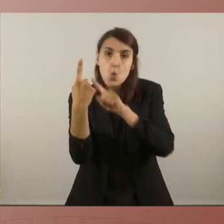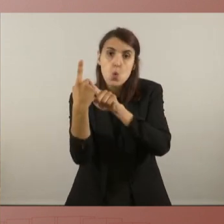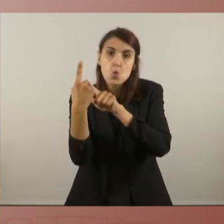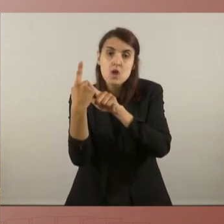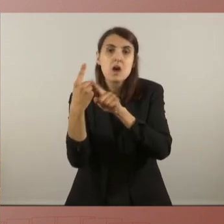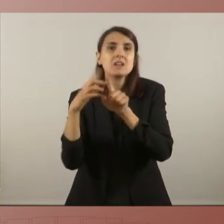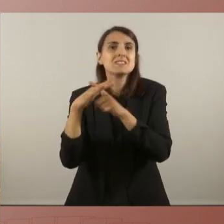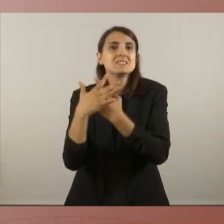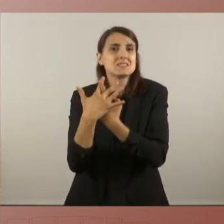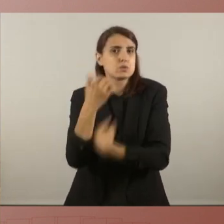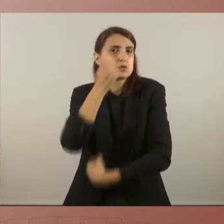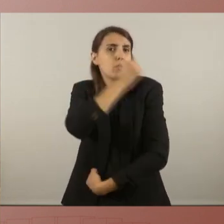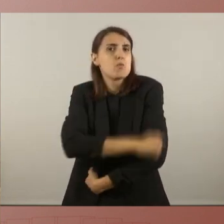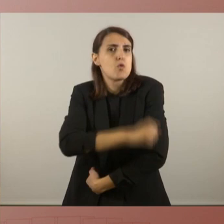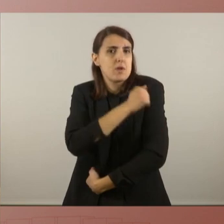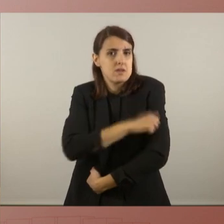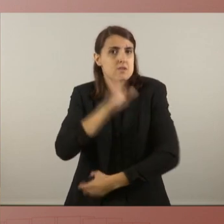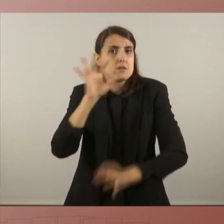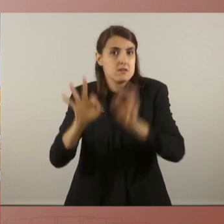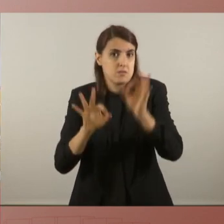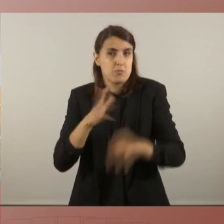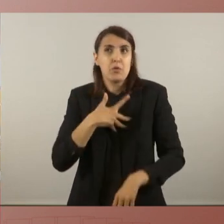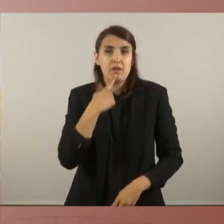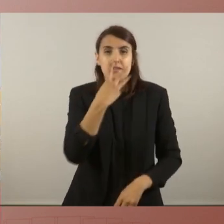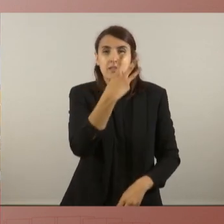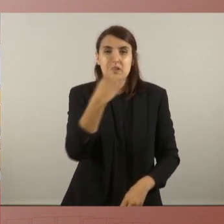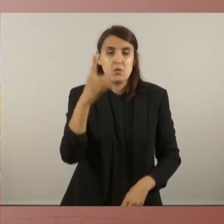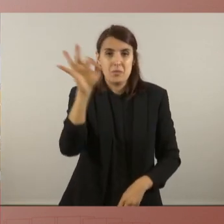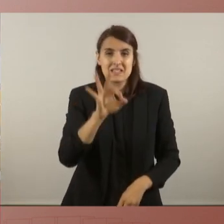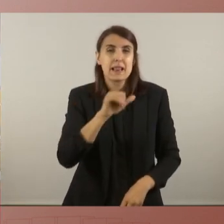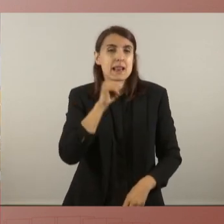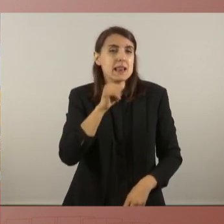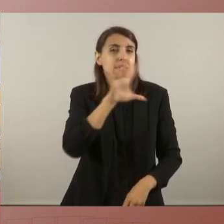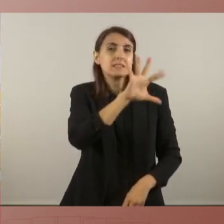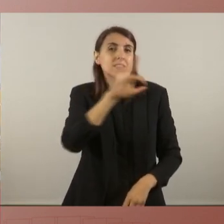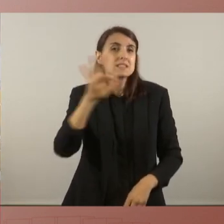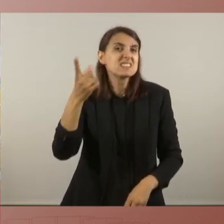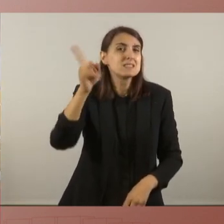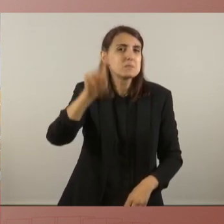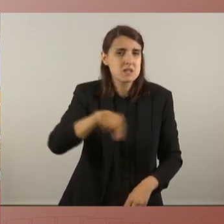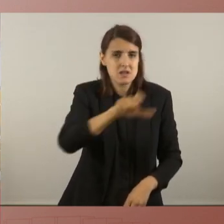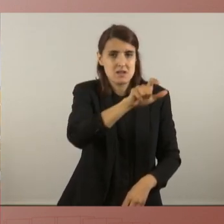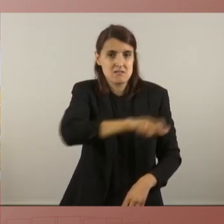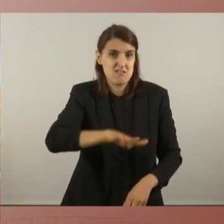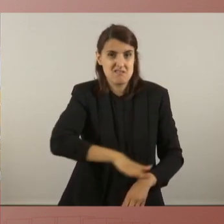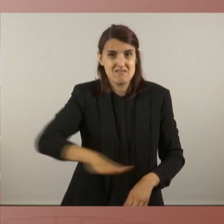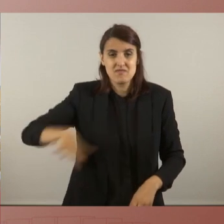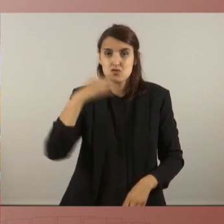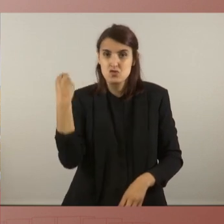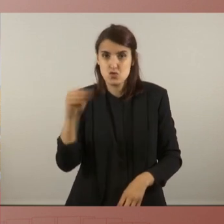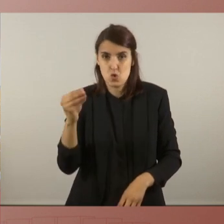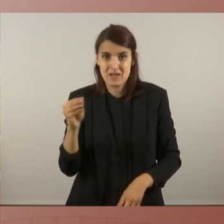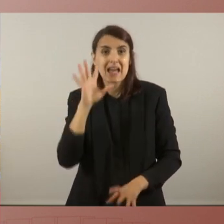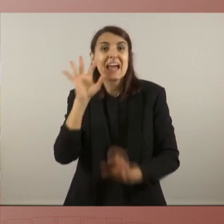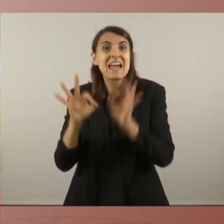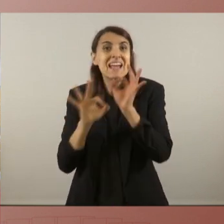en risc de pobresa és el 31% gairebé 500.000 infants i joves és una dada que només amb aquesta